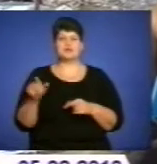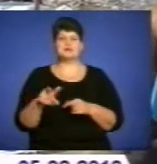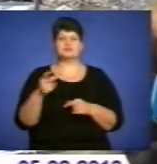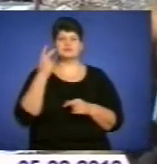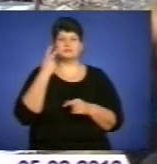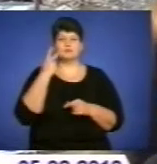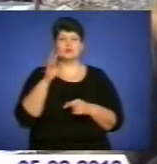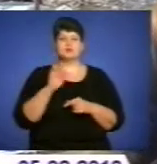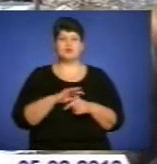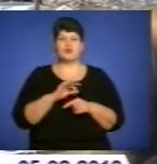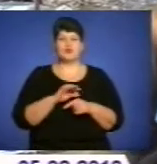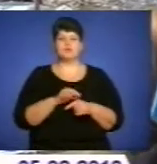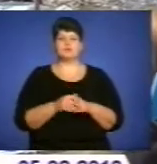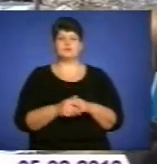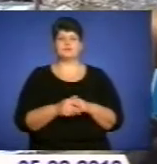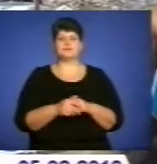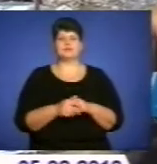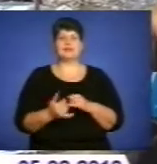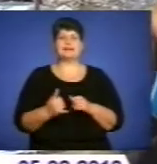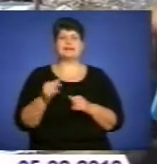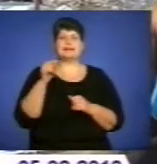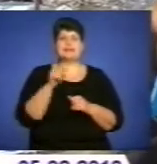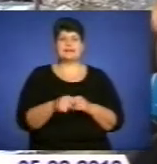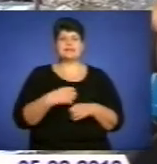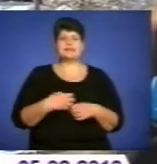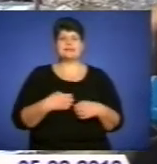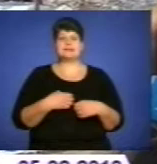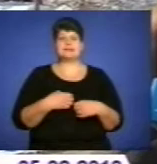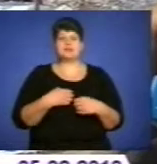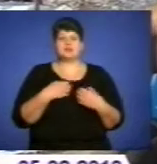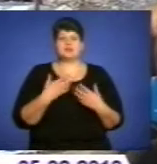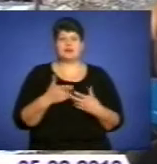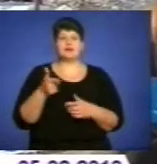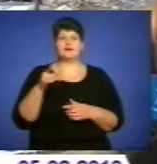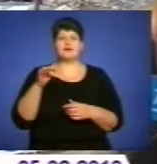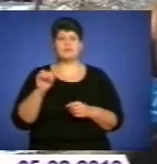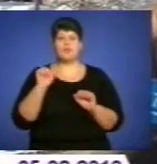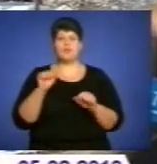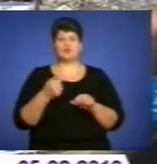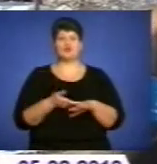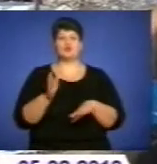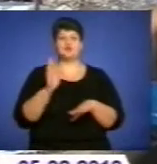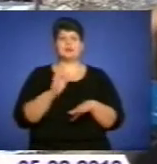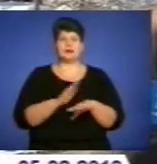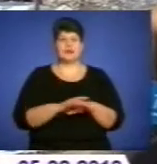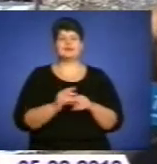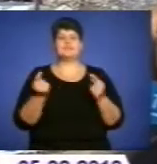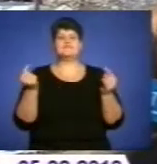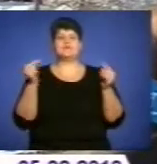захворюваннями, для них страшний грип, тому що можуть бути ускладнення, відповідно,